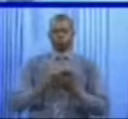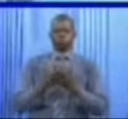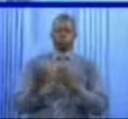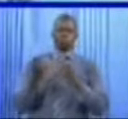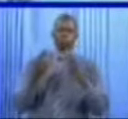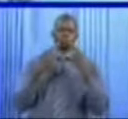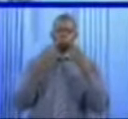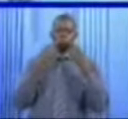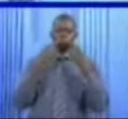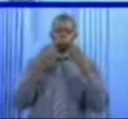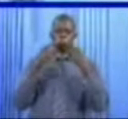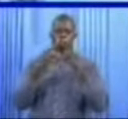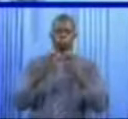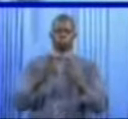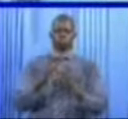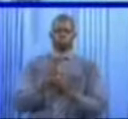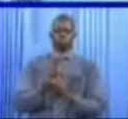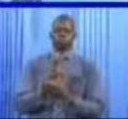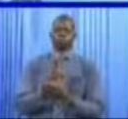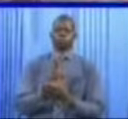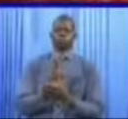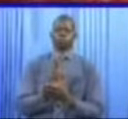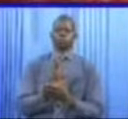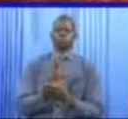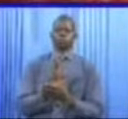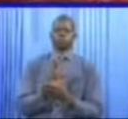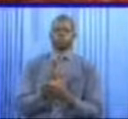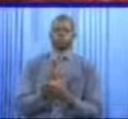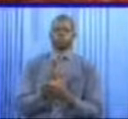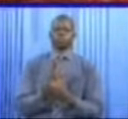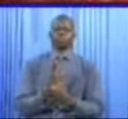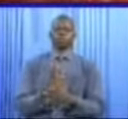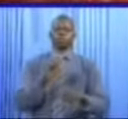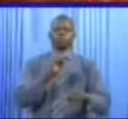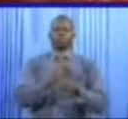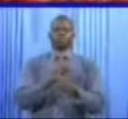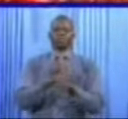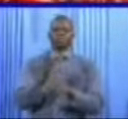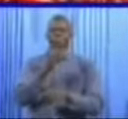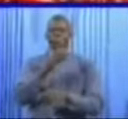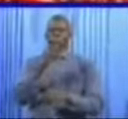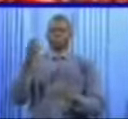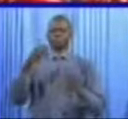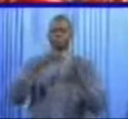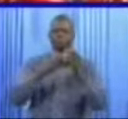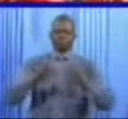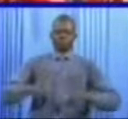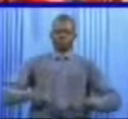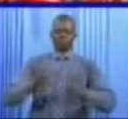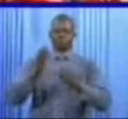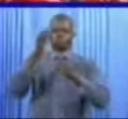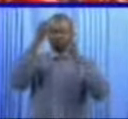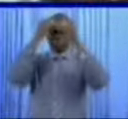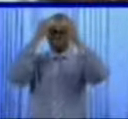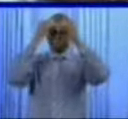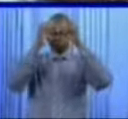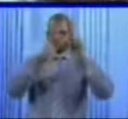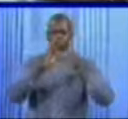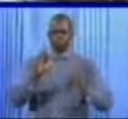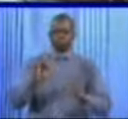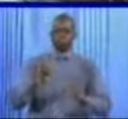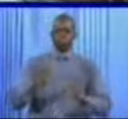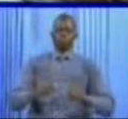rapportent Seyid Ouzon et Jacques Lamisatarpaga. L'opération 100 000 charrues du président du FASO est en cours d'exécution.